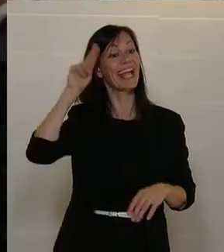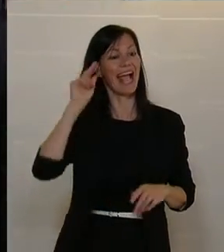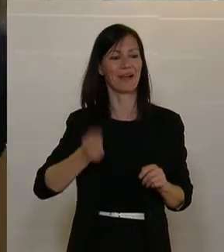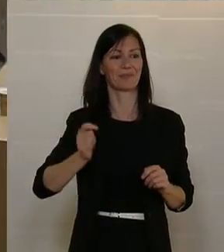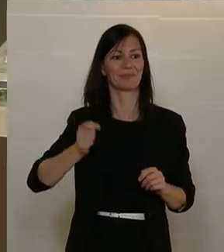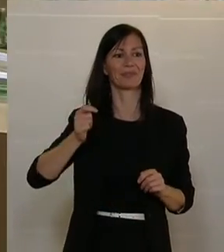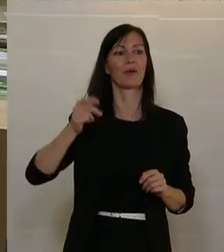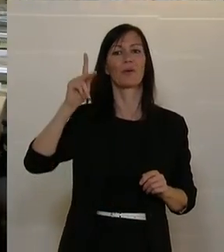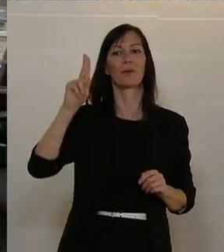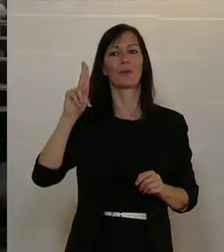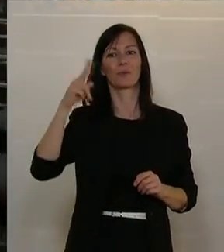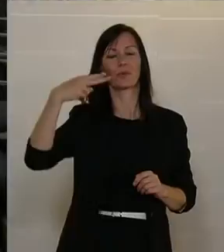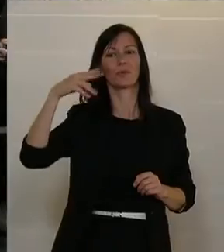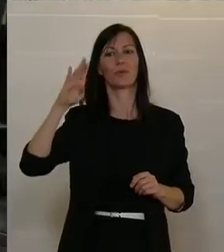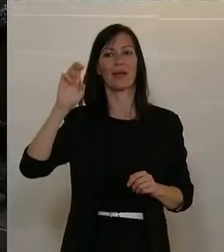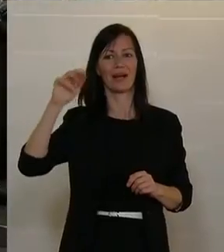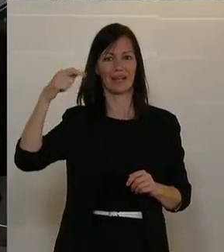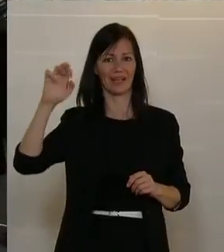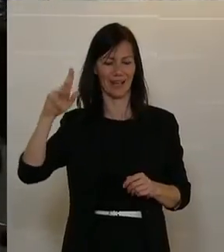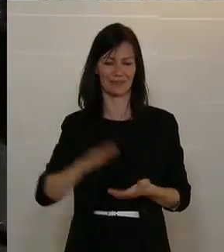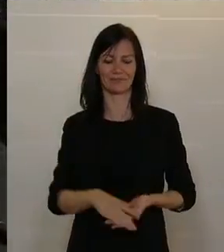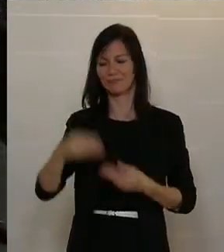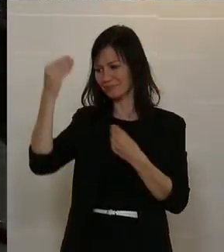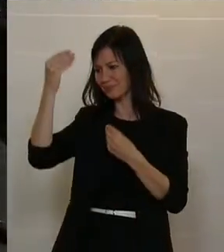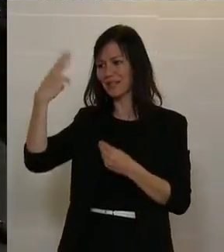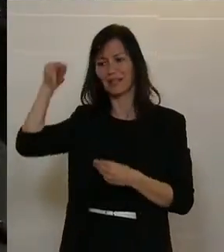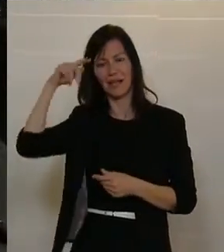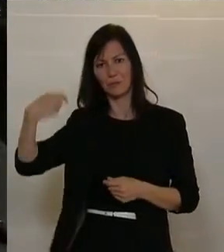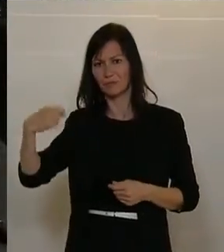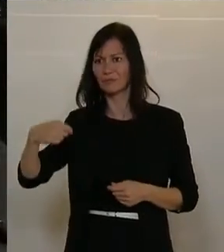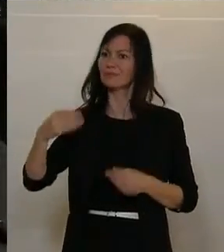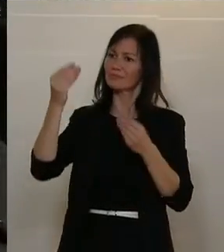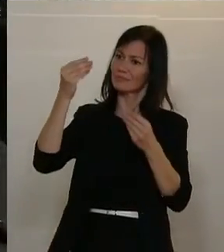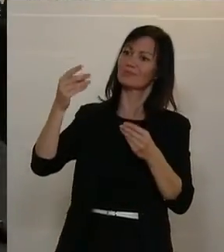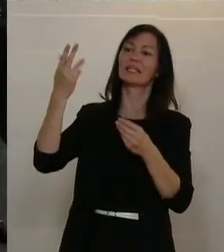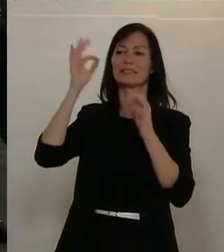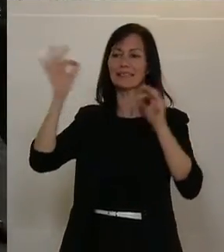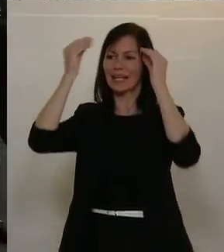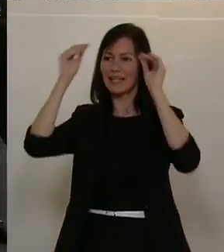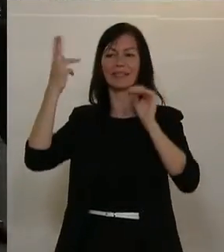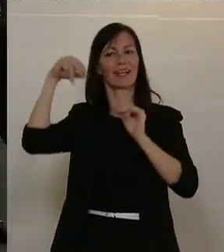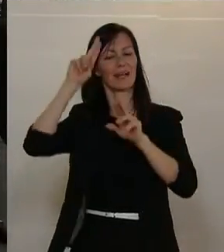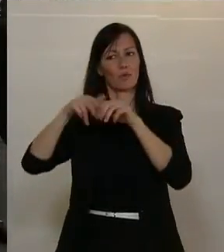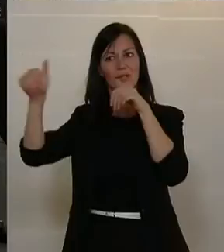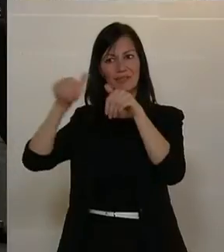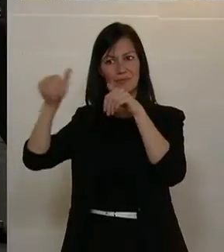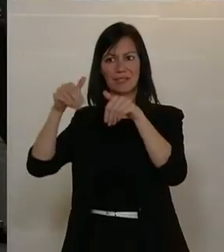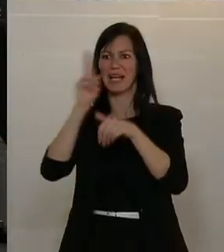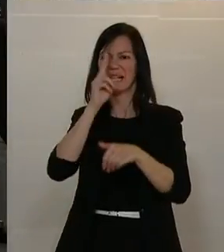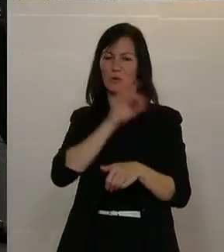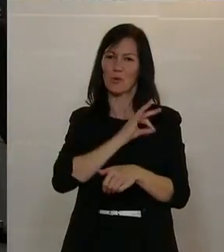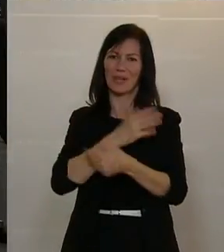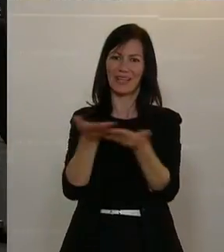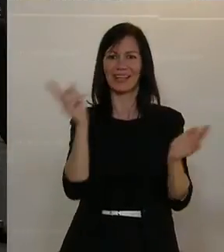Ressourcenschonung sei. Darüber hinaus müsse man an einem besseren Produktdesign und besseren Stoffkreisläufen arbeiten. Jetzt am Wort Andreas